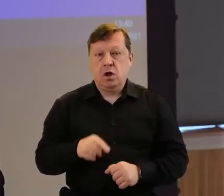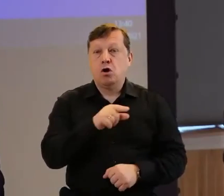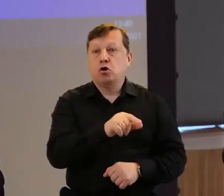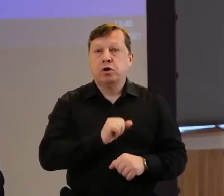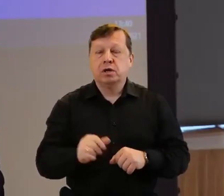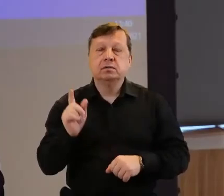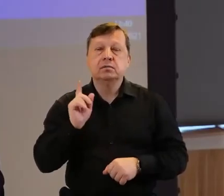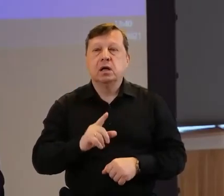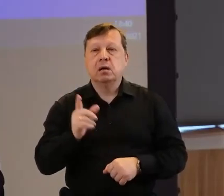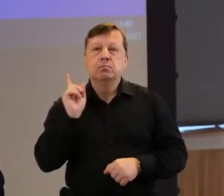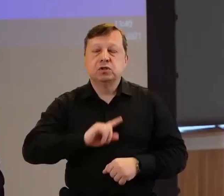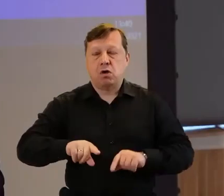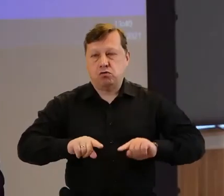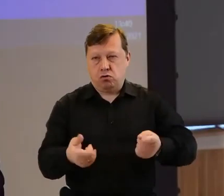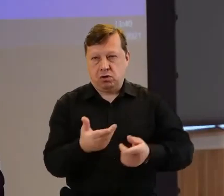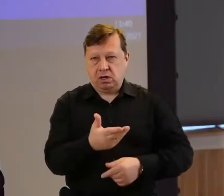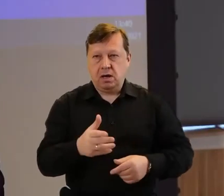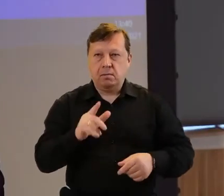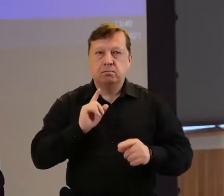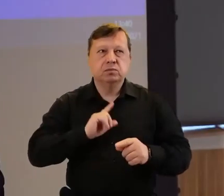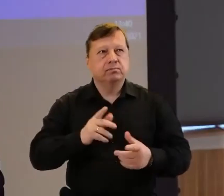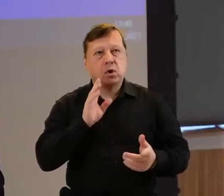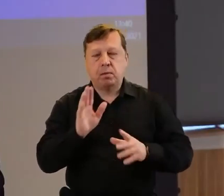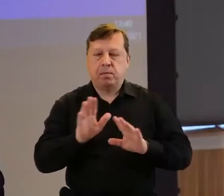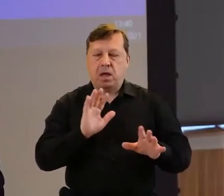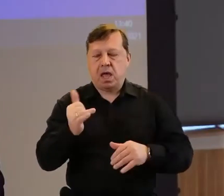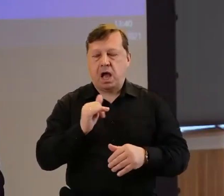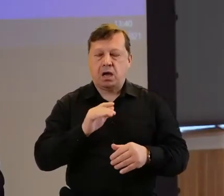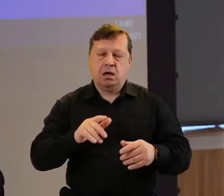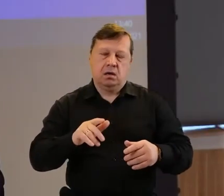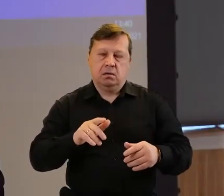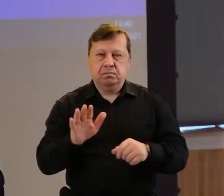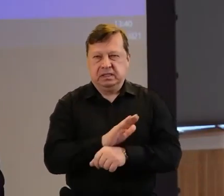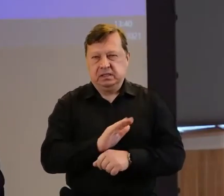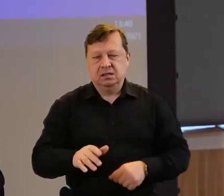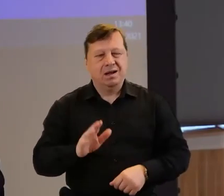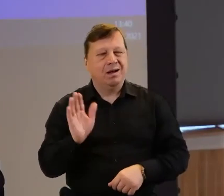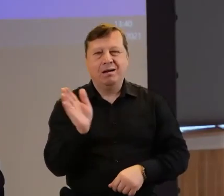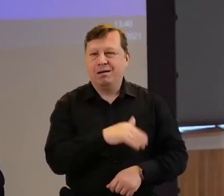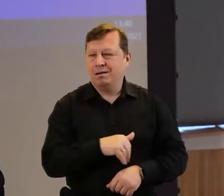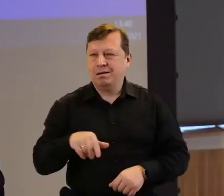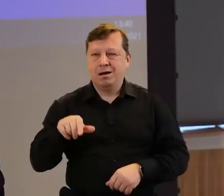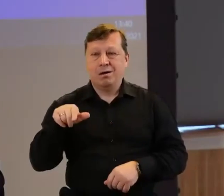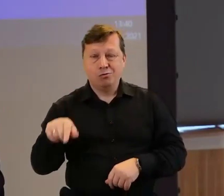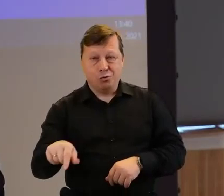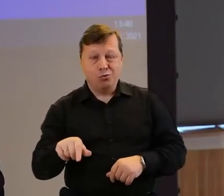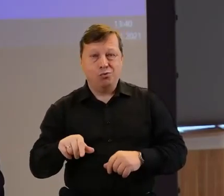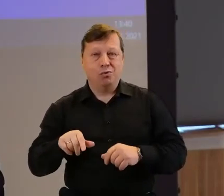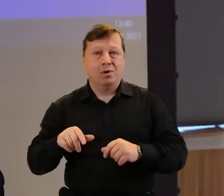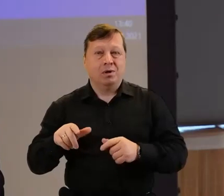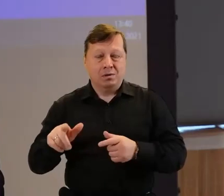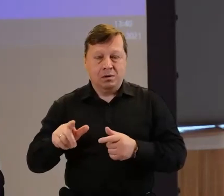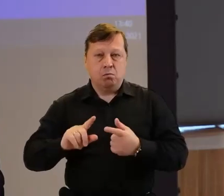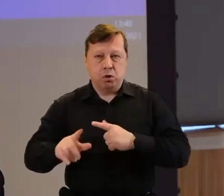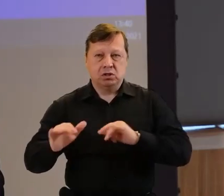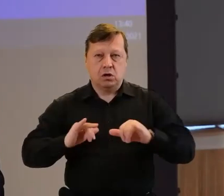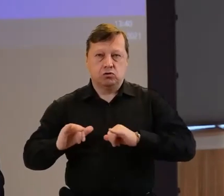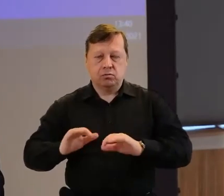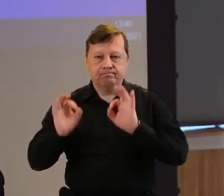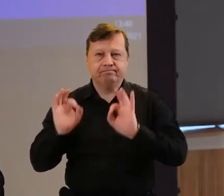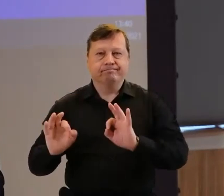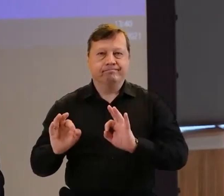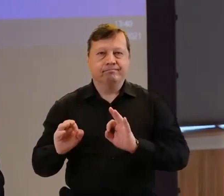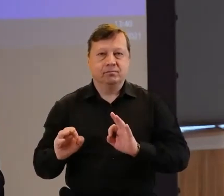-administracją, czy pseudo-biznesem, tylko prawdziwą organizacją pozarządową, więc tak naprawdę dla mnie